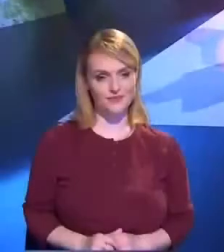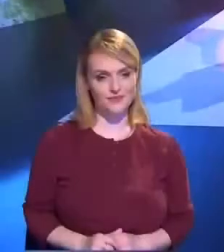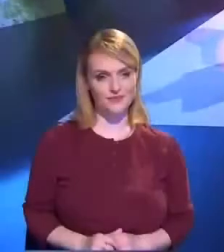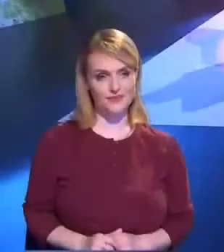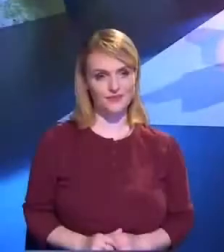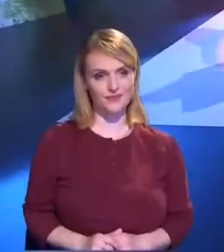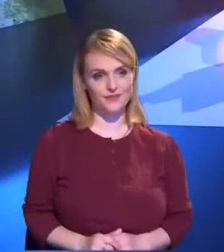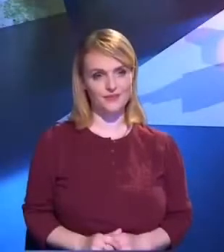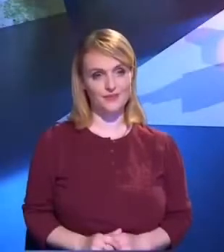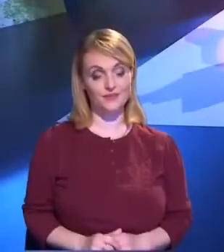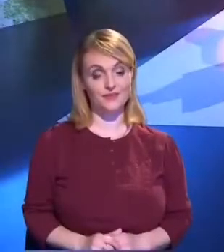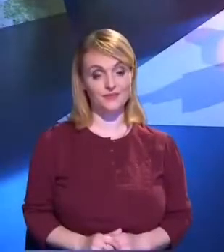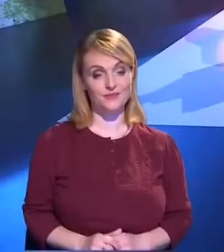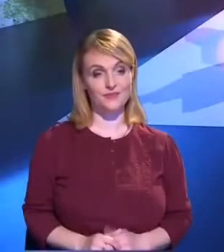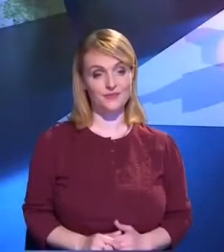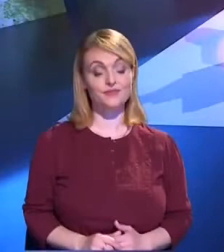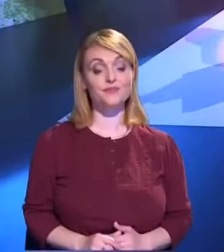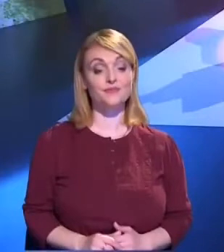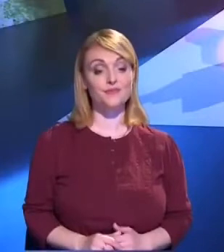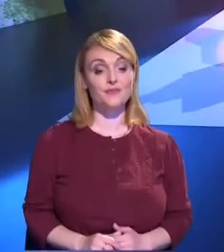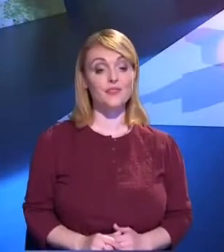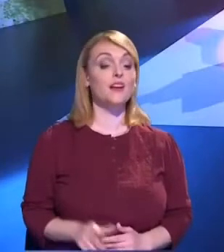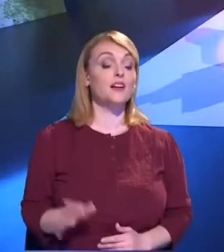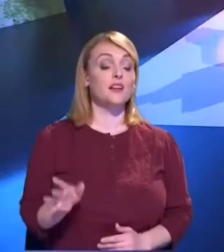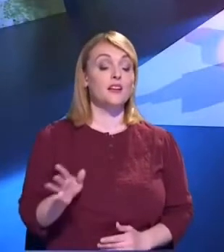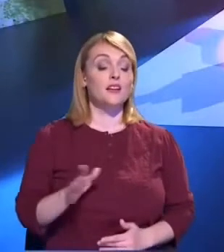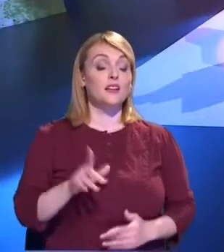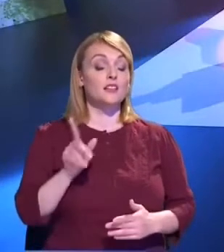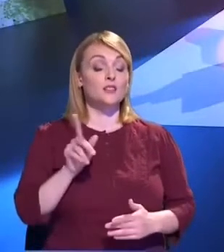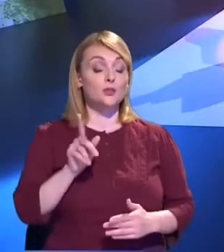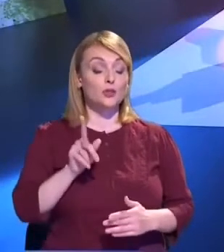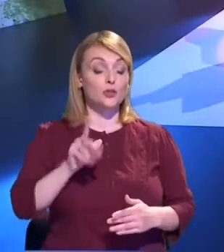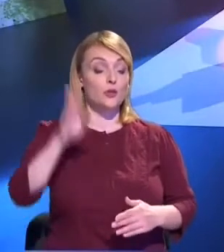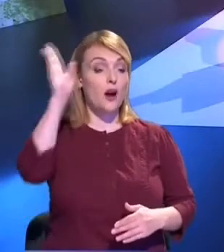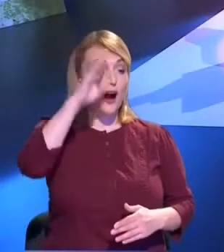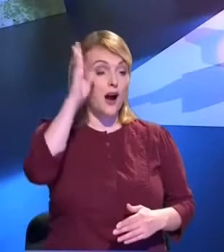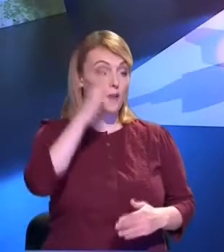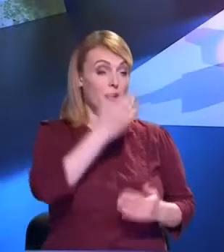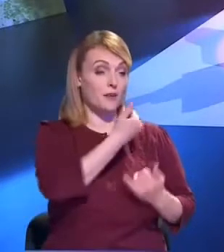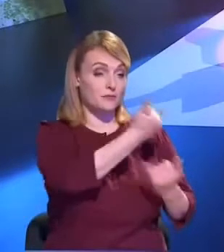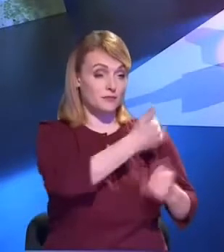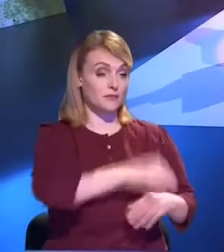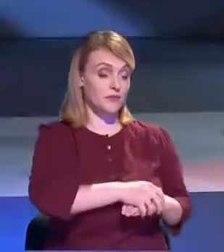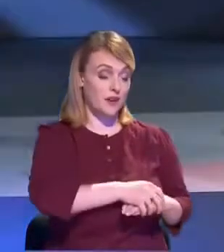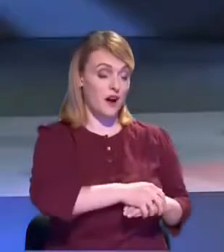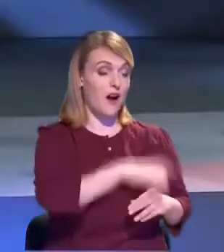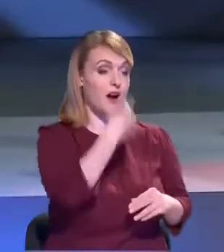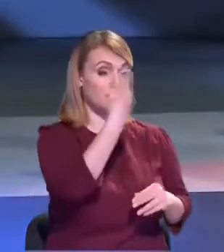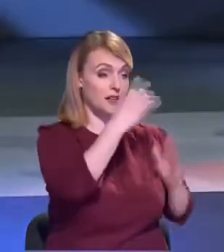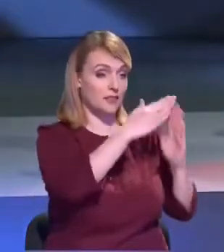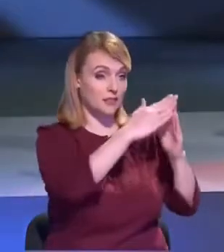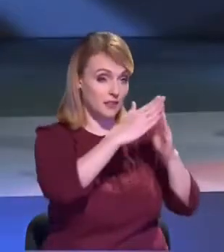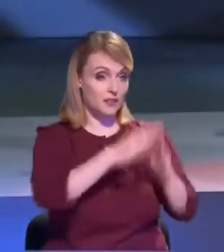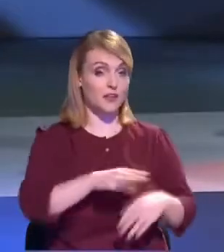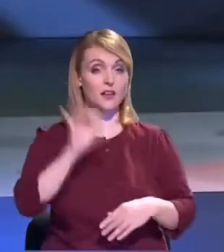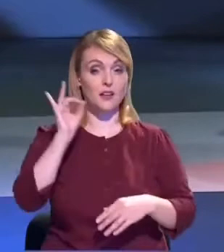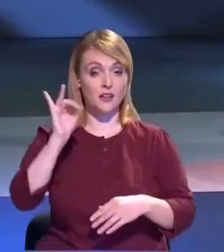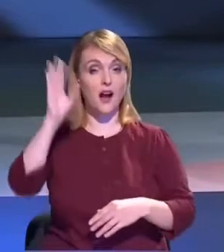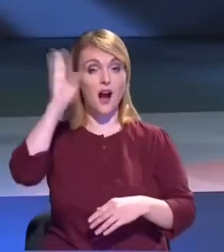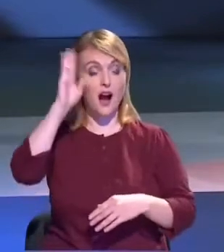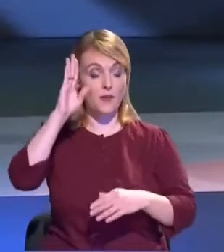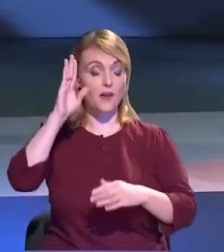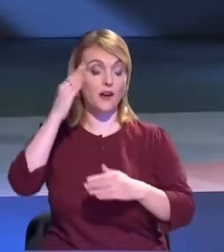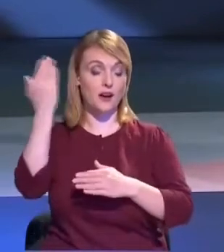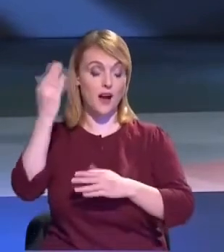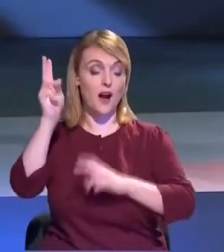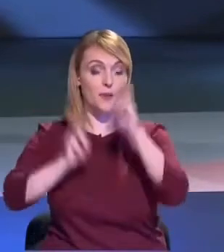Apele menajere, de fapt și cele industriare, reprezintă un pericol iminent, nu doar pentru flora și fauna, ci